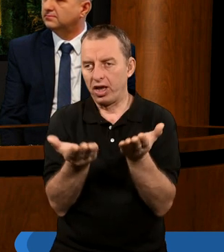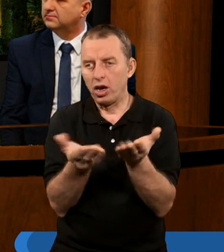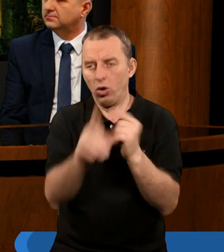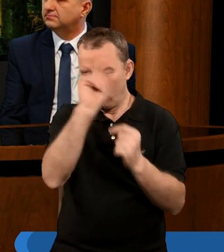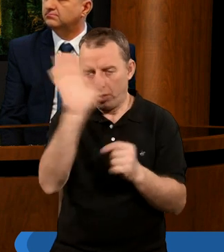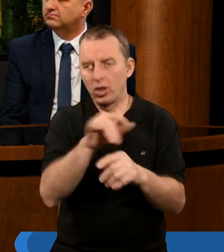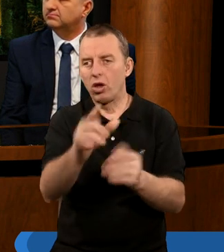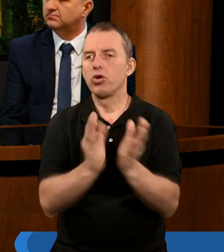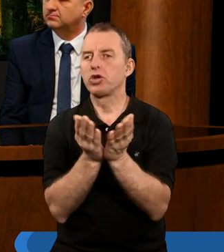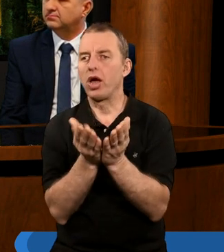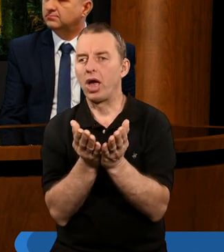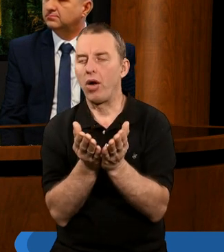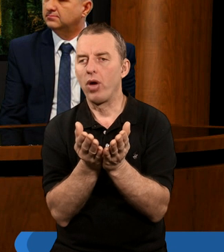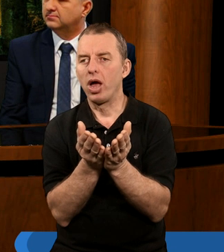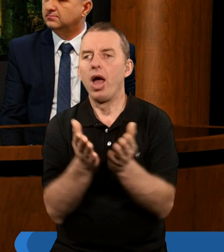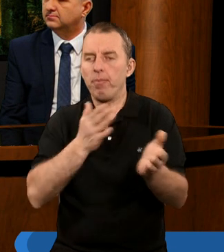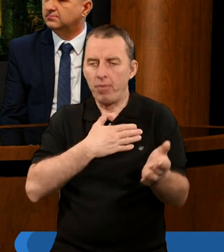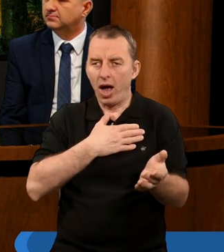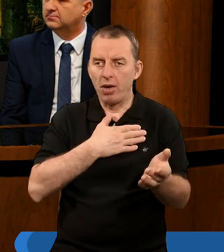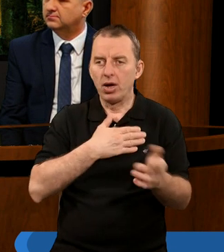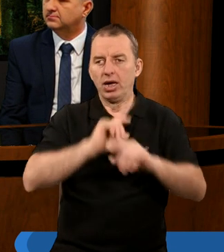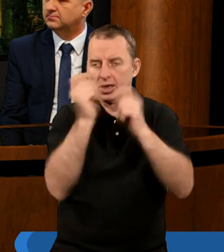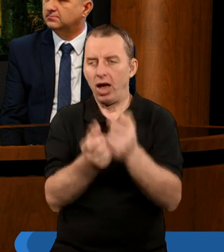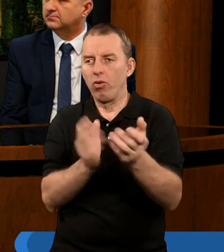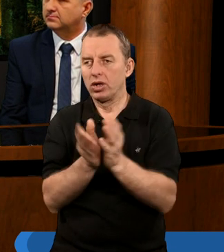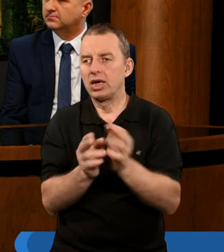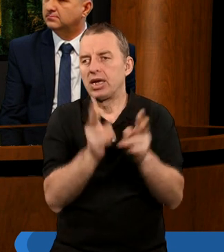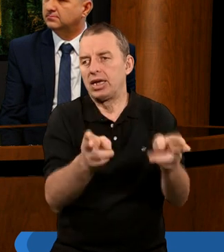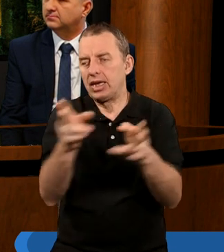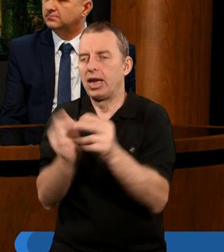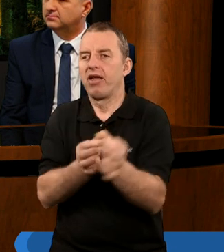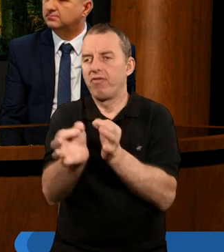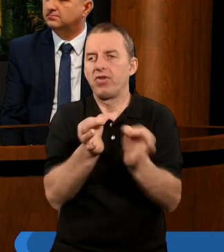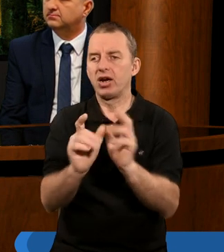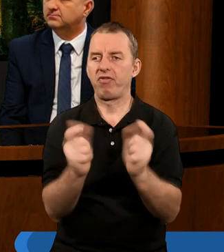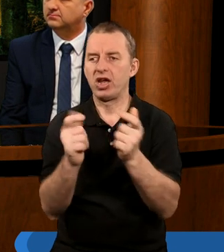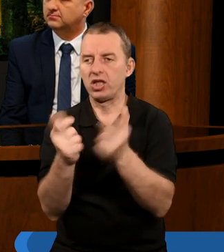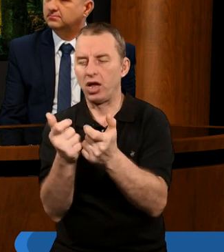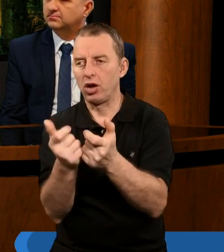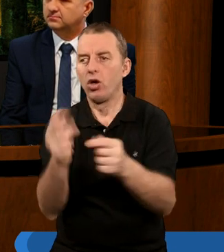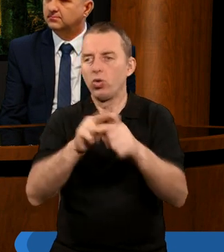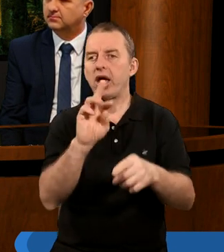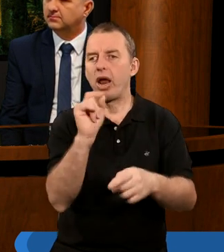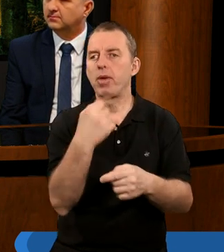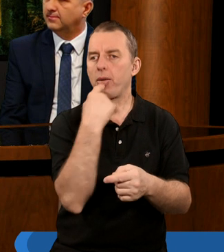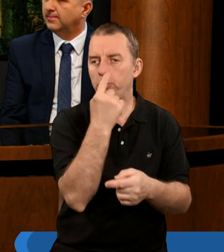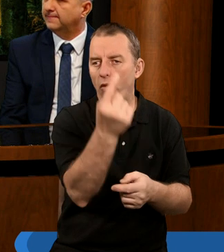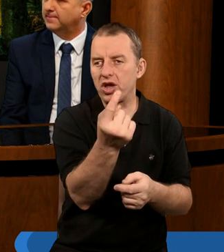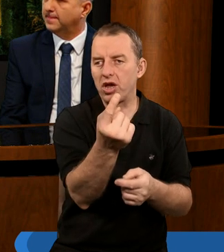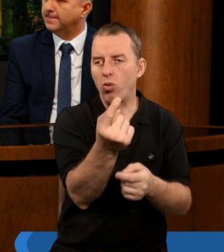Ludem Bożym tą księgę i mamy całą serię wydarzeń, o których tutaj właśnie przed chwilą Remek powiedział.